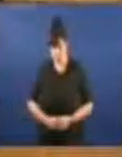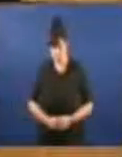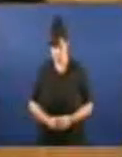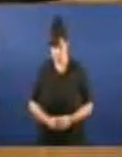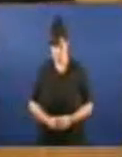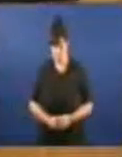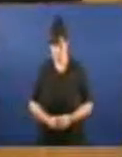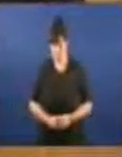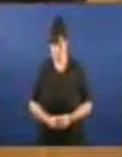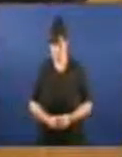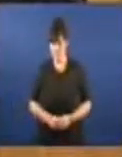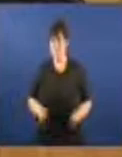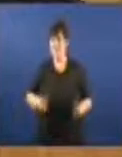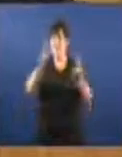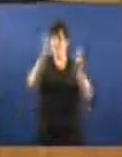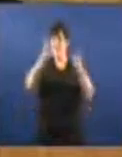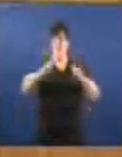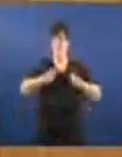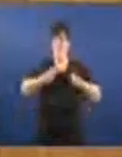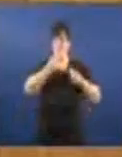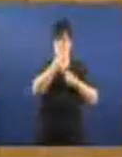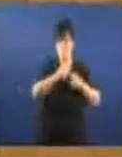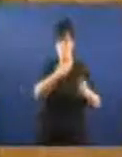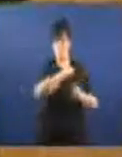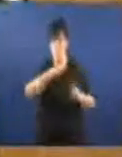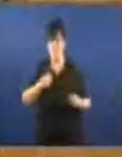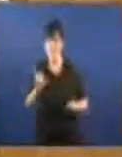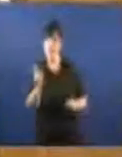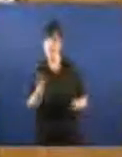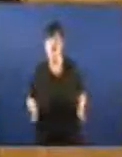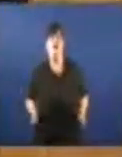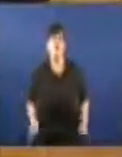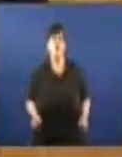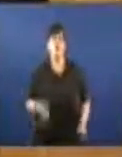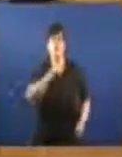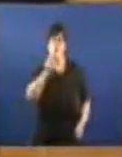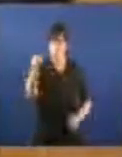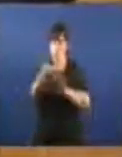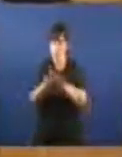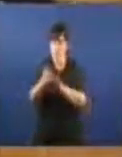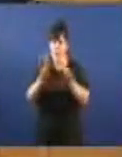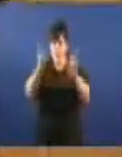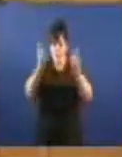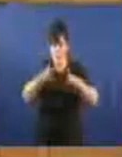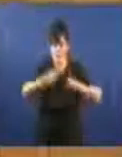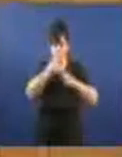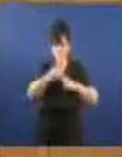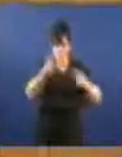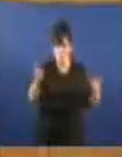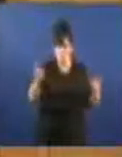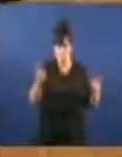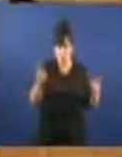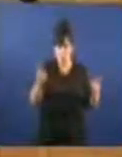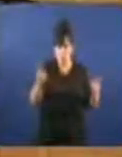A falacia do custo da sanidade pública e privada Vostedes sempre falan do custo da sanidade pública da que paga as finanzas